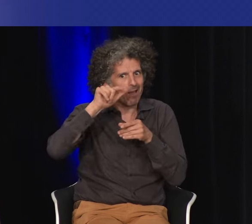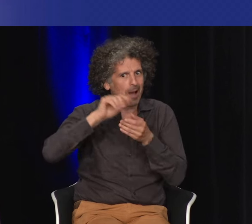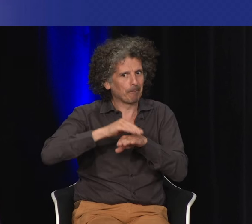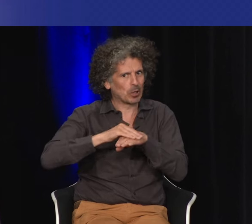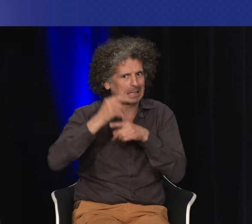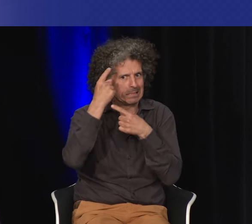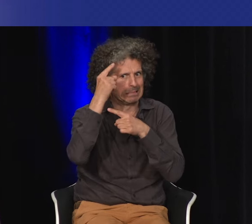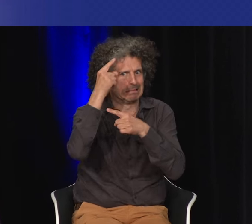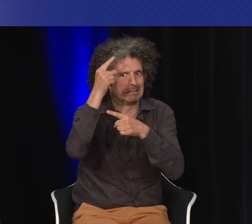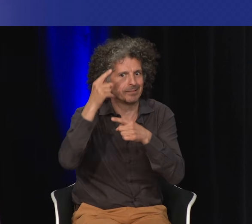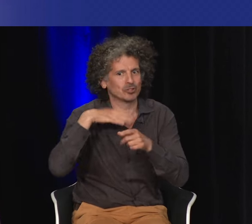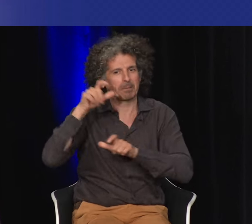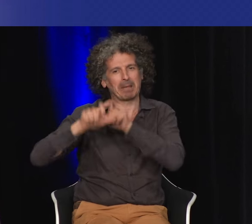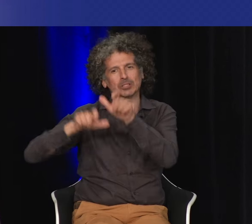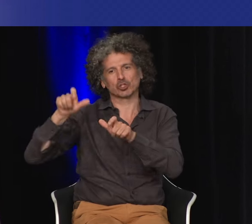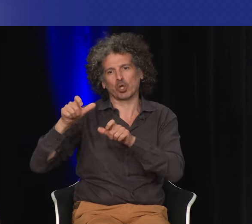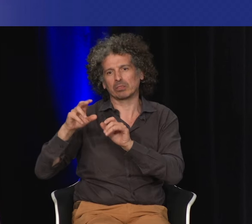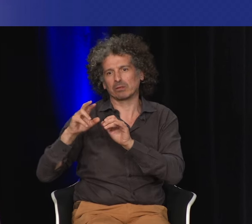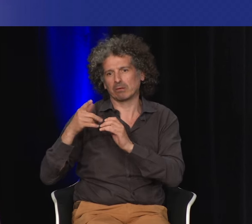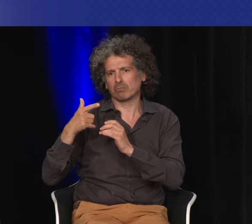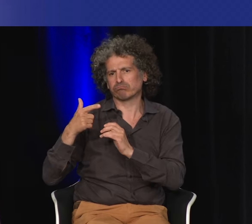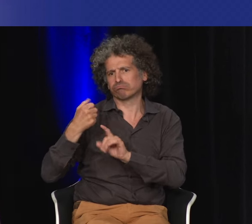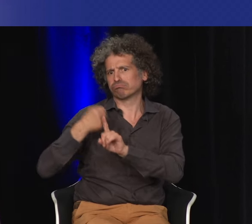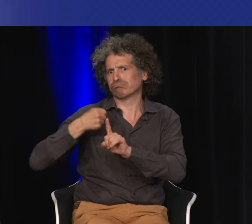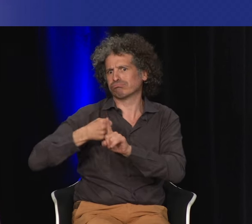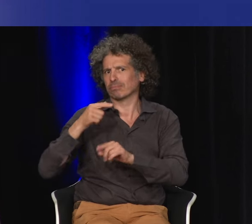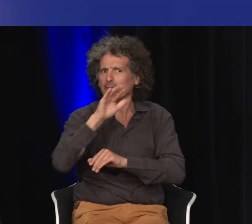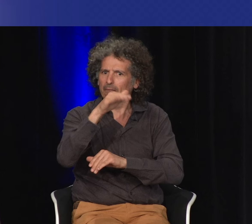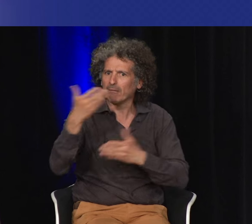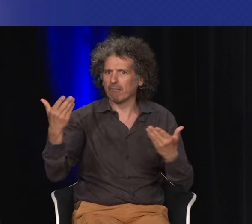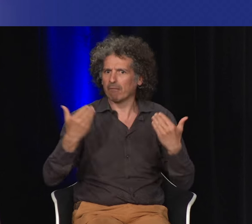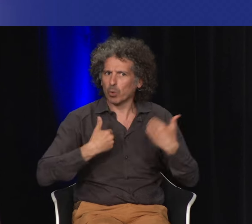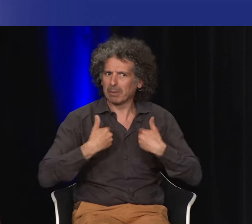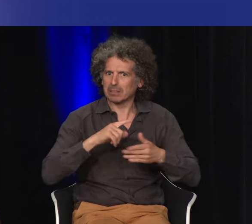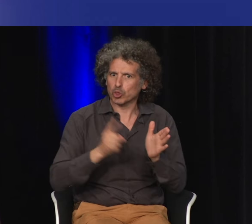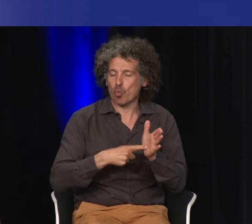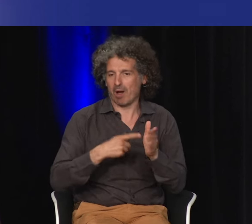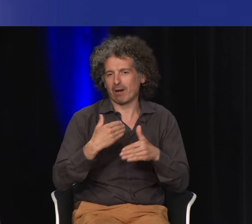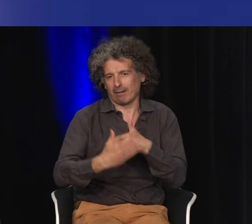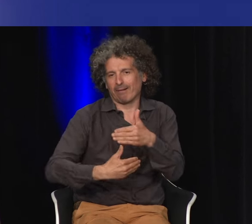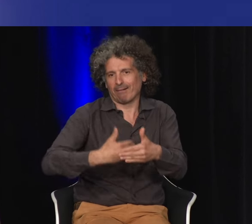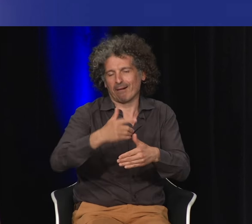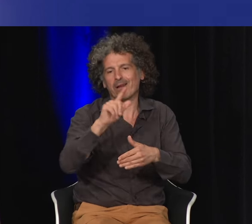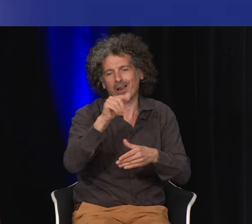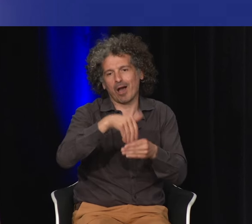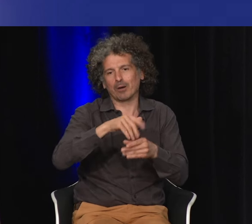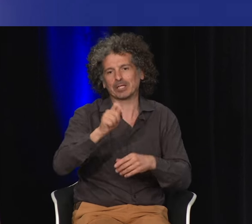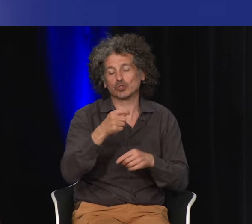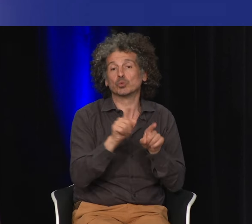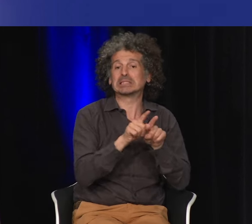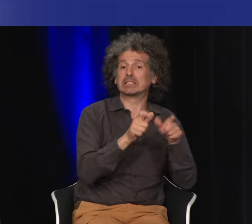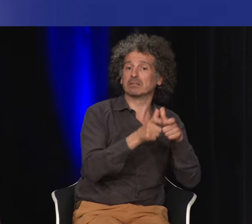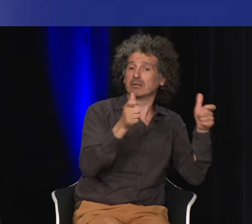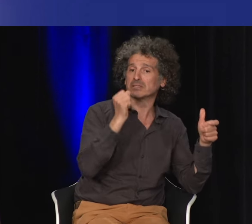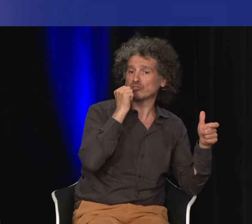parlait pas de comédiens à l'époque mais il y avait une politique aussi assez revendicatrice de ce point de vue là et on voilà après